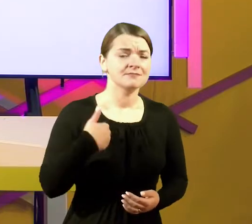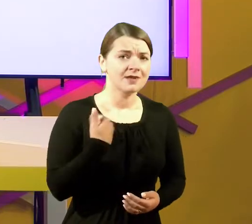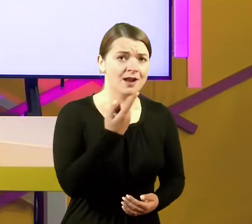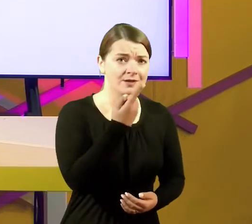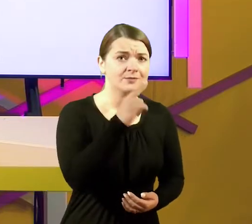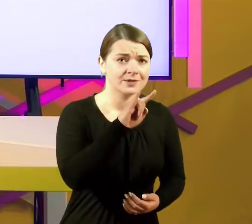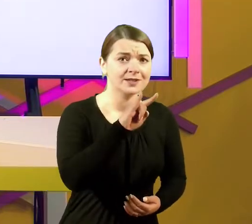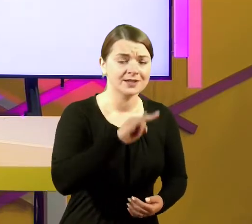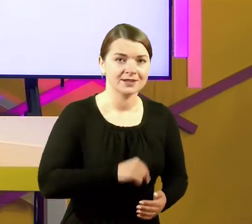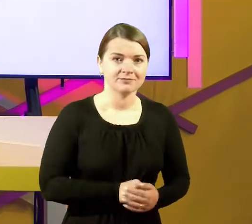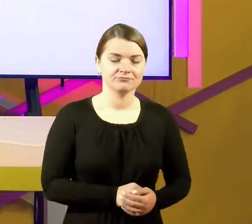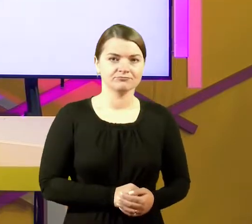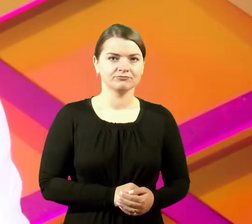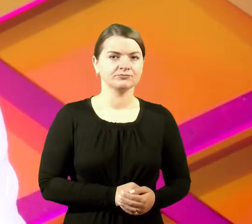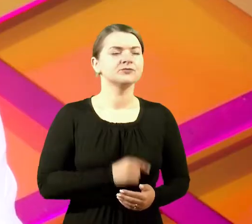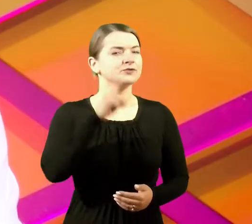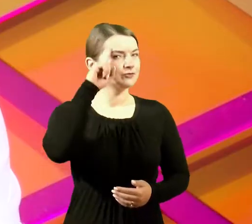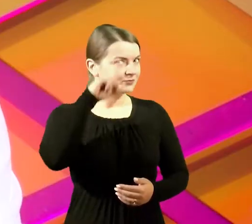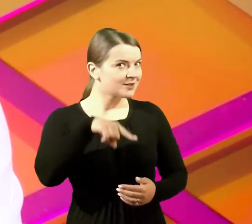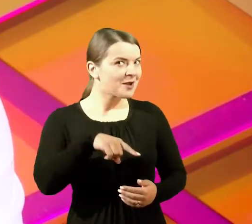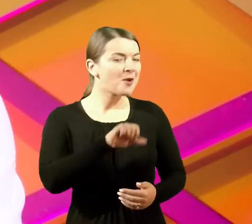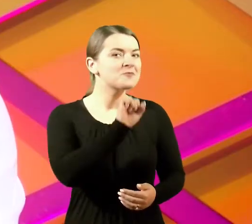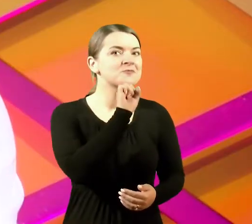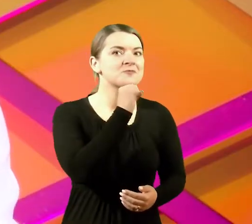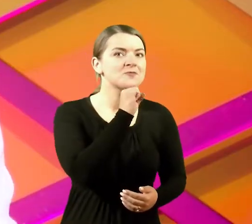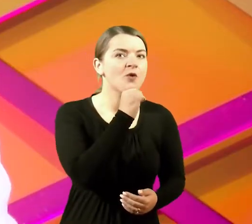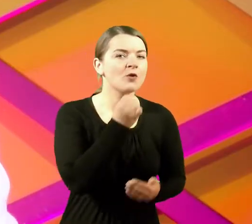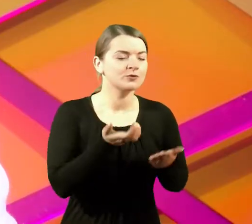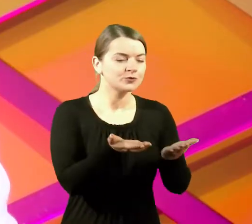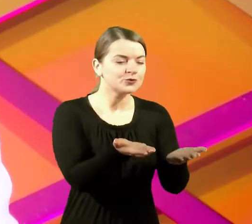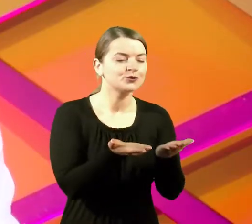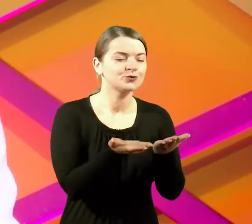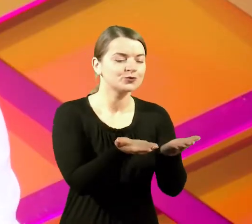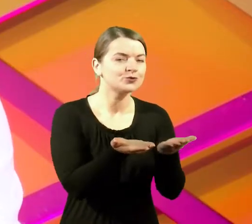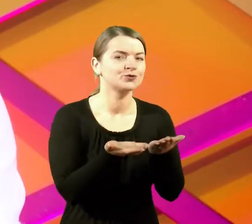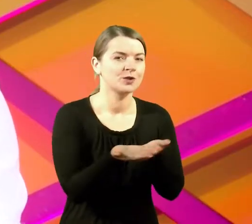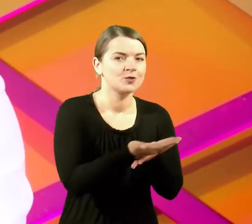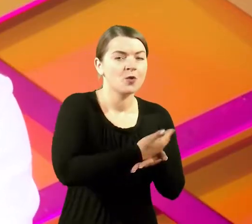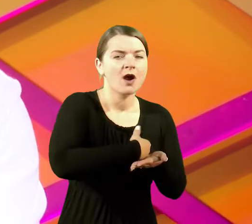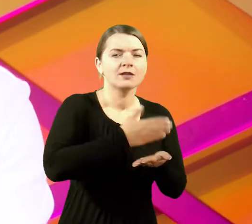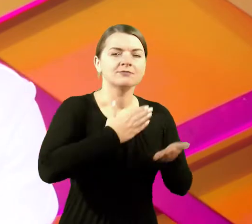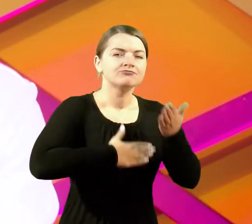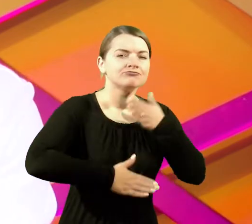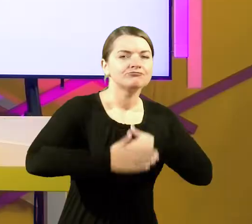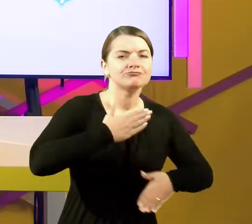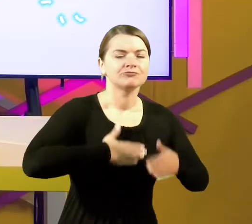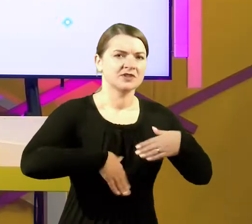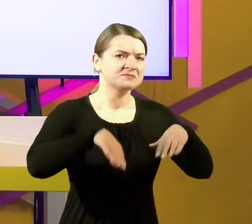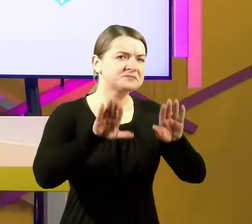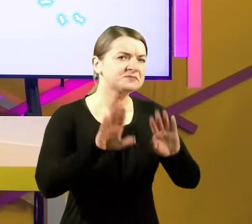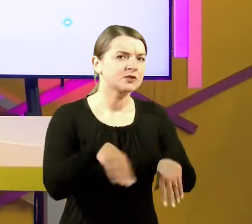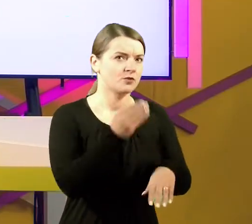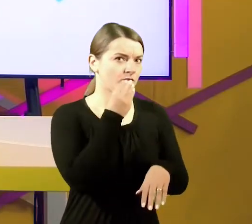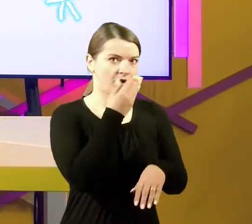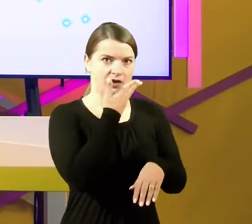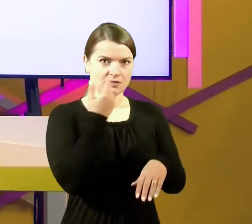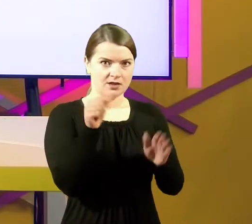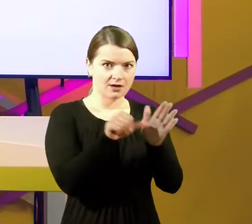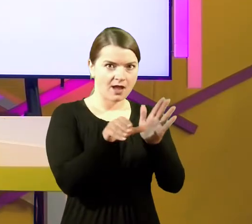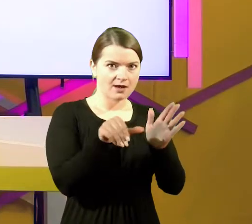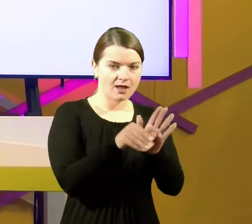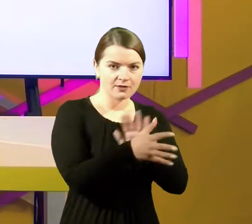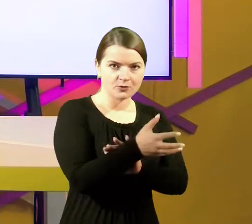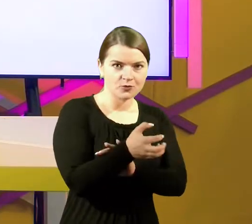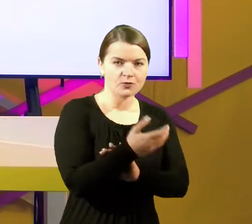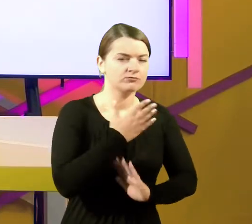Sveikas, Di. Žinai, močiutė iš kaip labai skanė duona, pavaišinčiau, bet tu tik elektros energiją valgai.